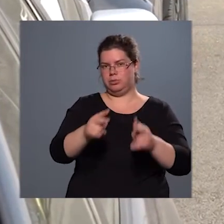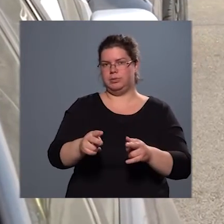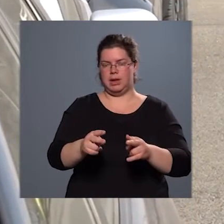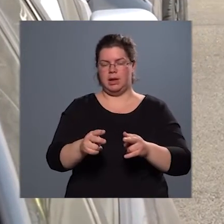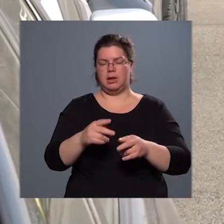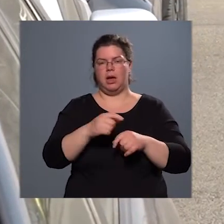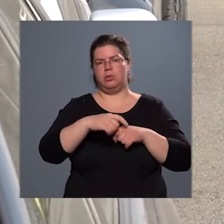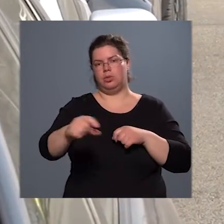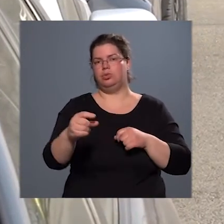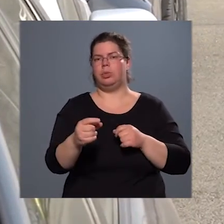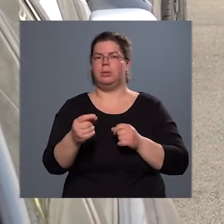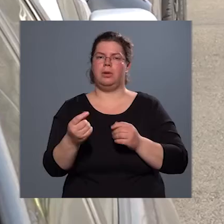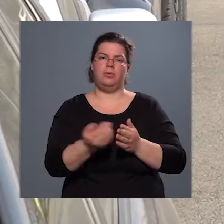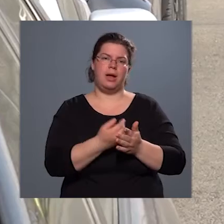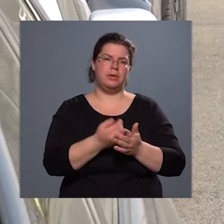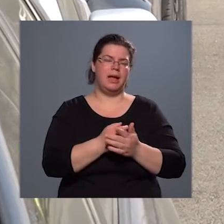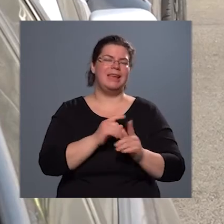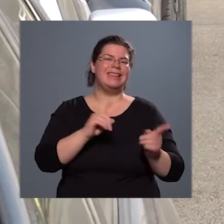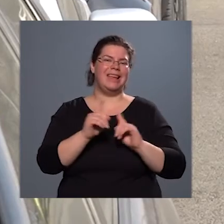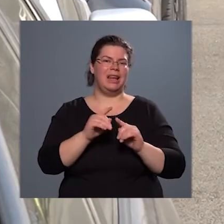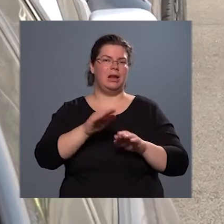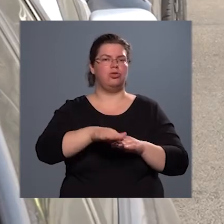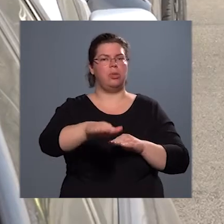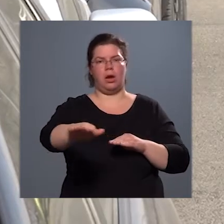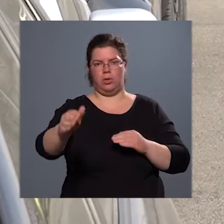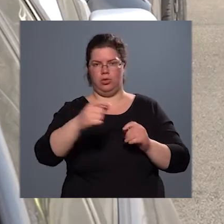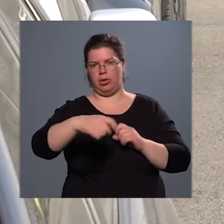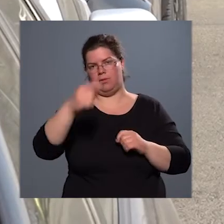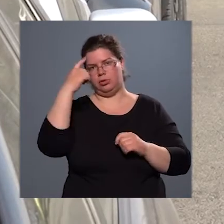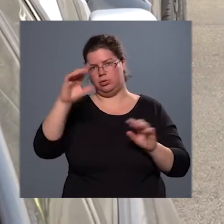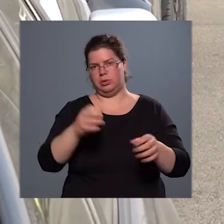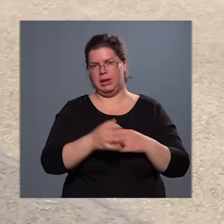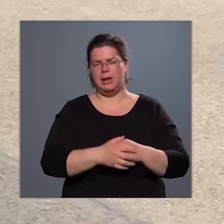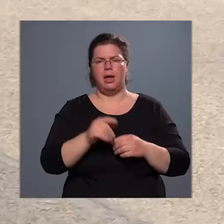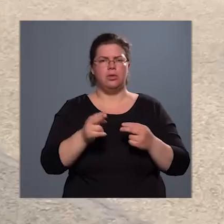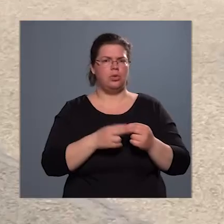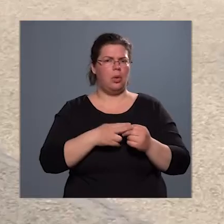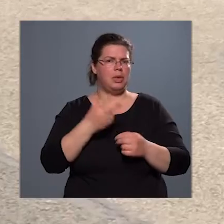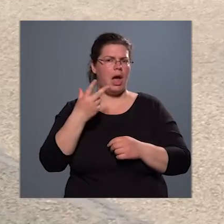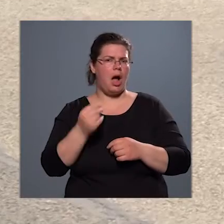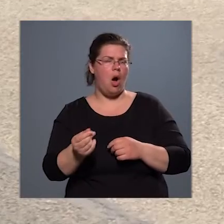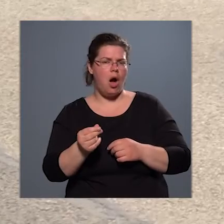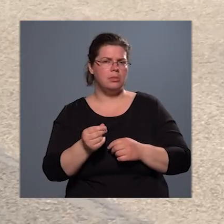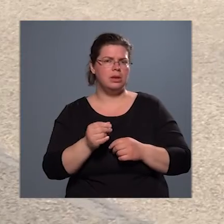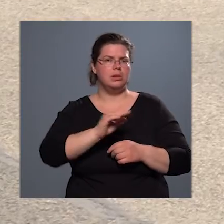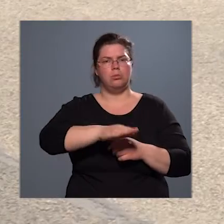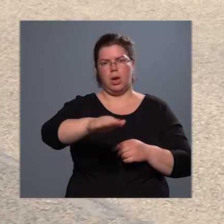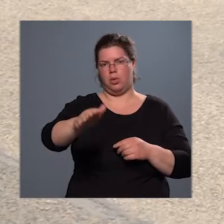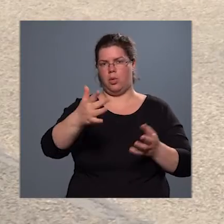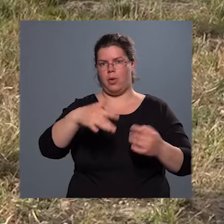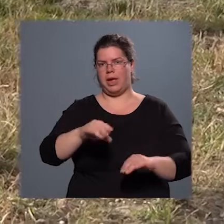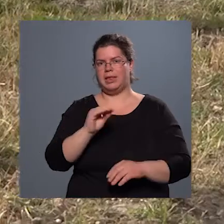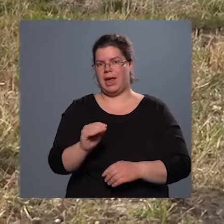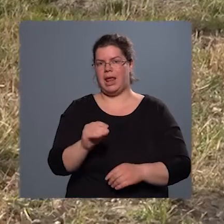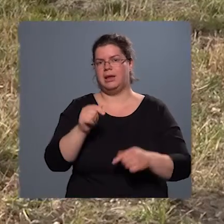felhasználásával egy ideiglenes parkolósávot tudtunk létesíteni. Ez közel 30 parkolóhelyet jelent az itt